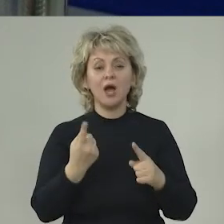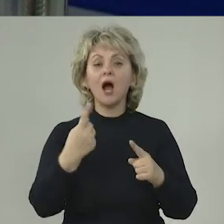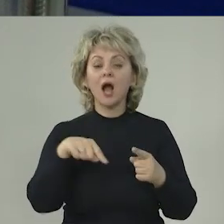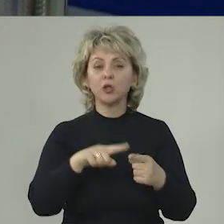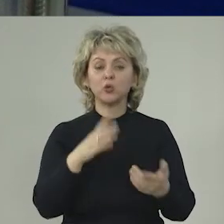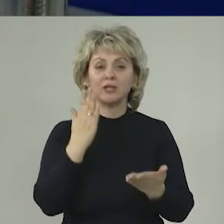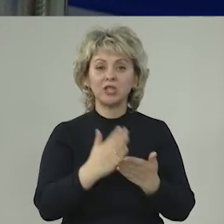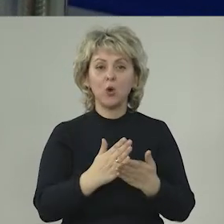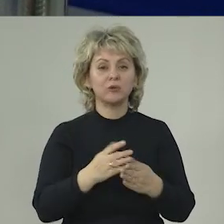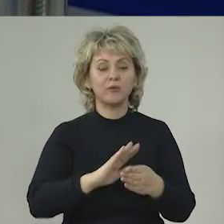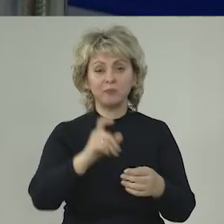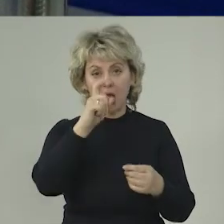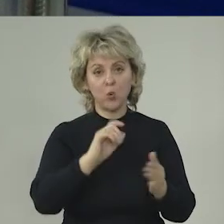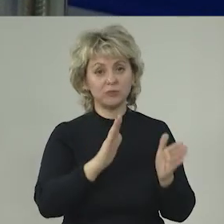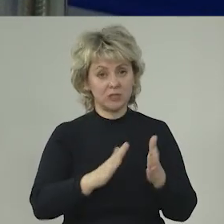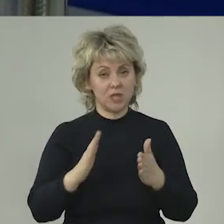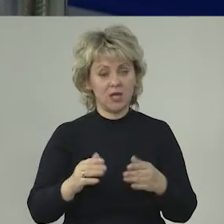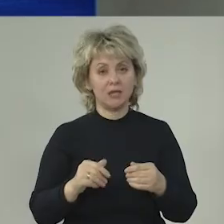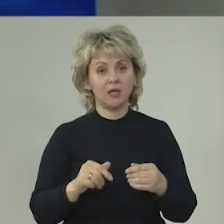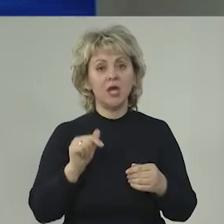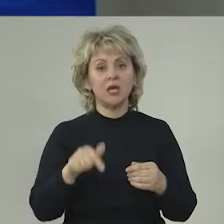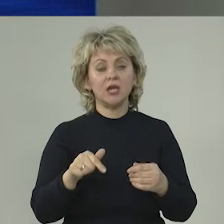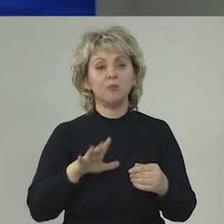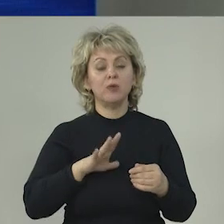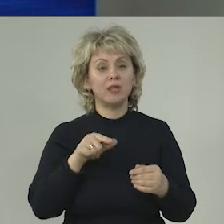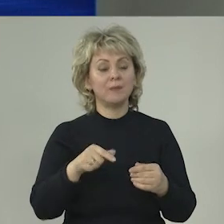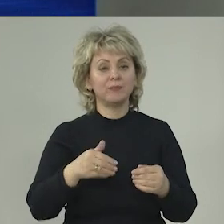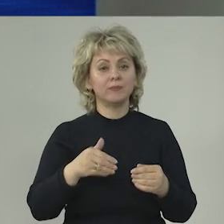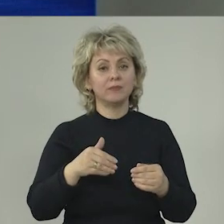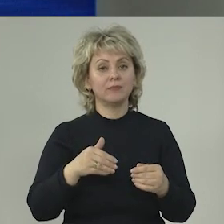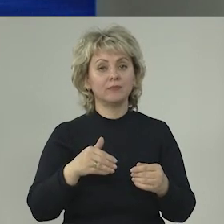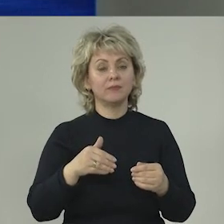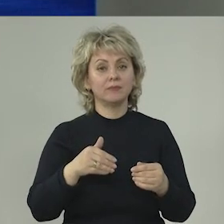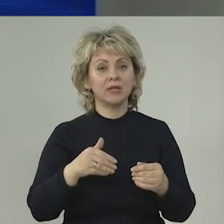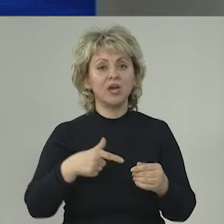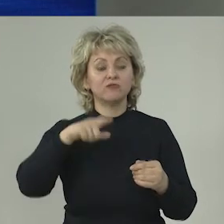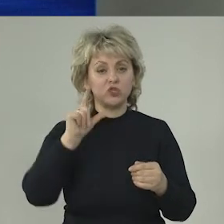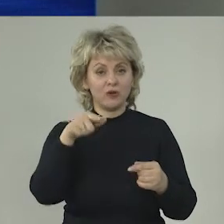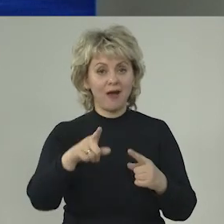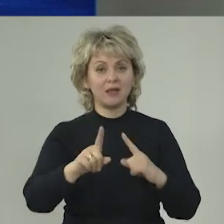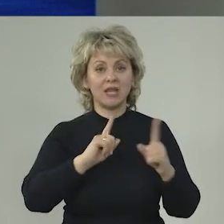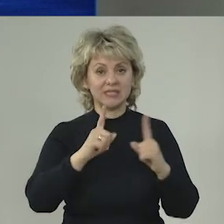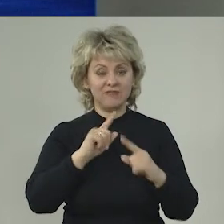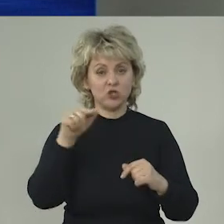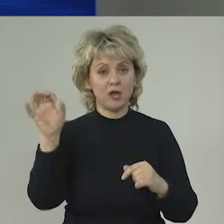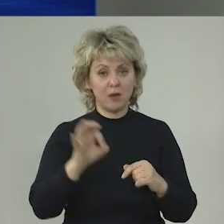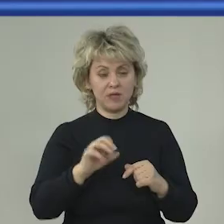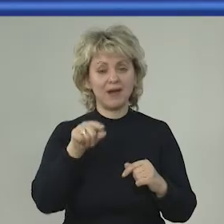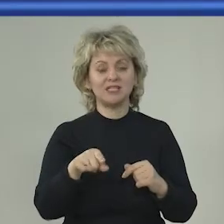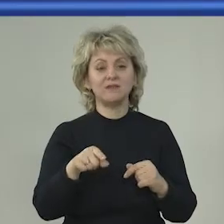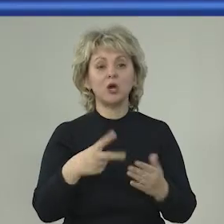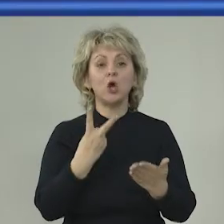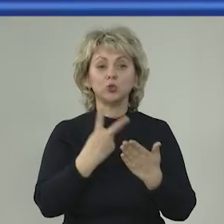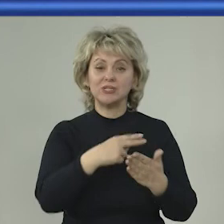которые находятся в не очень хорошем состоянии. И мне пришлось буквально вчера на оперативном совещании